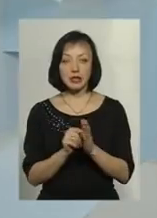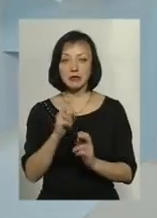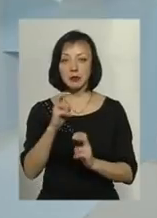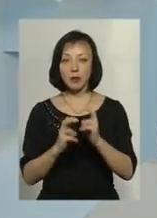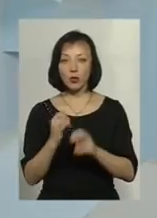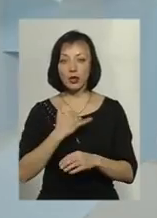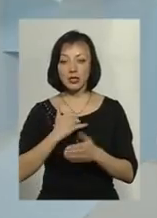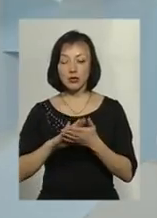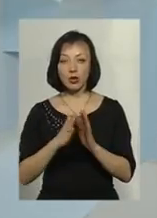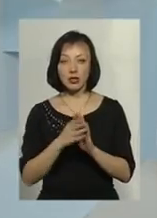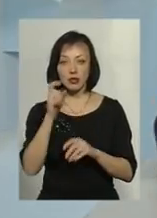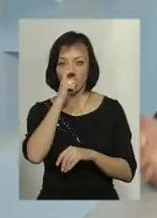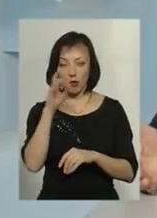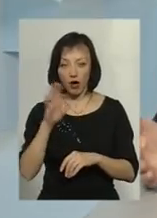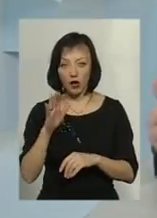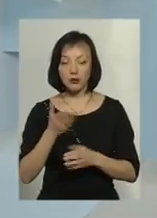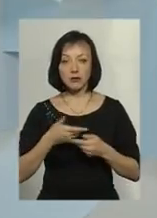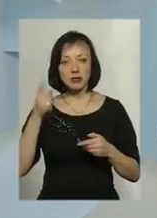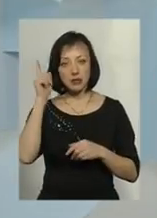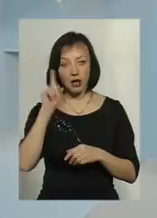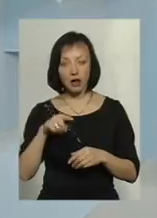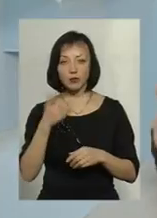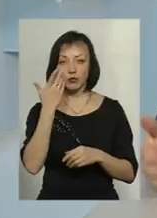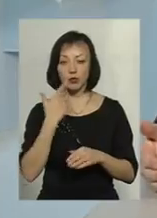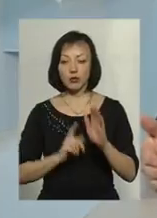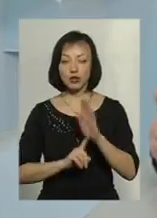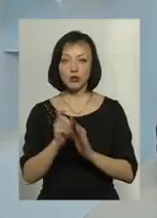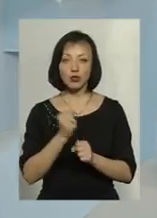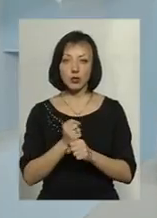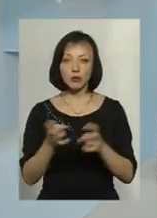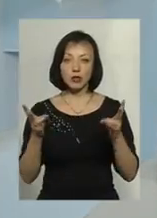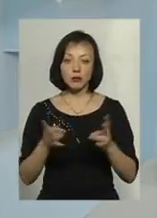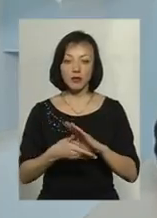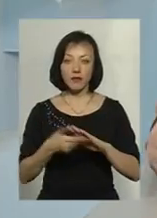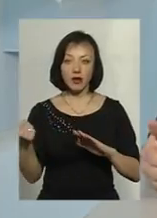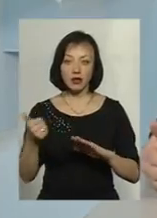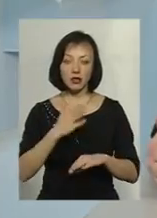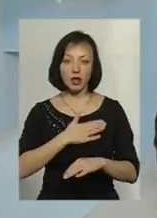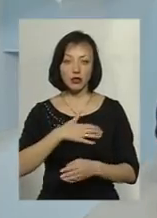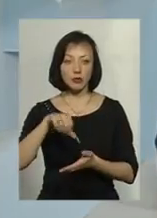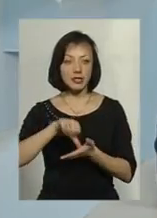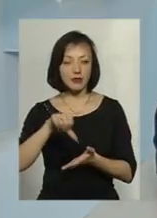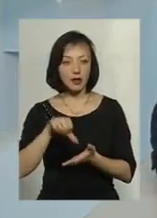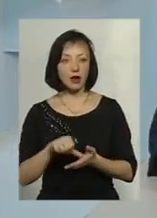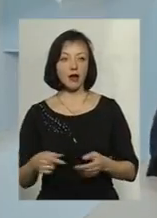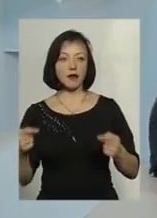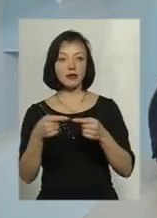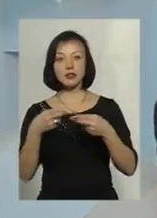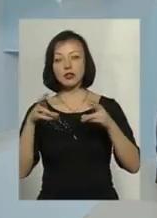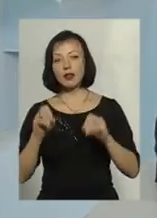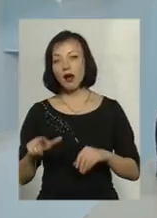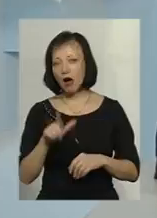ситуація відпрацьована непогано, вони знають, що при початку робіт потрібно викликати нашого представника, визначитися де